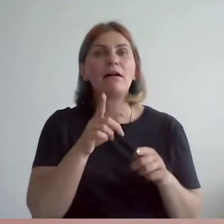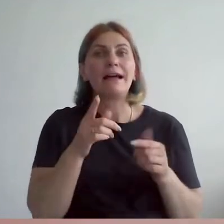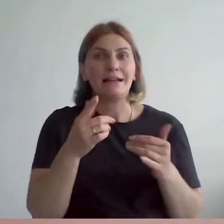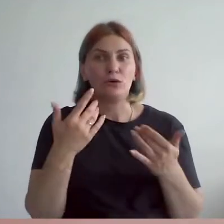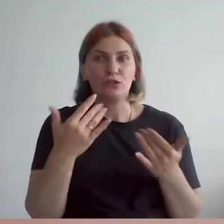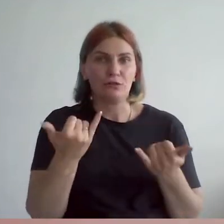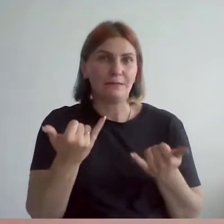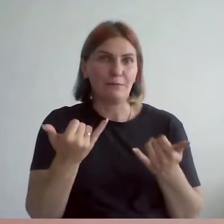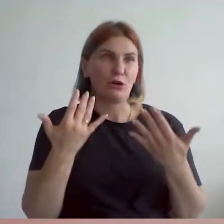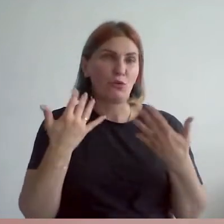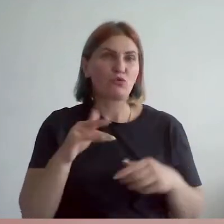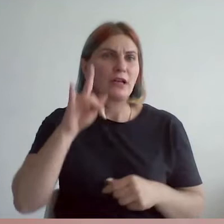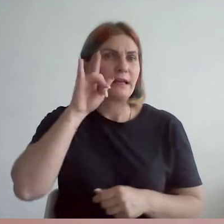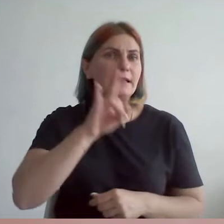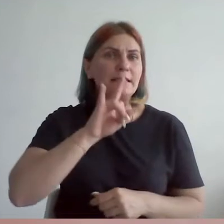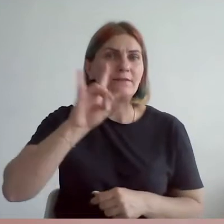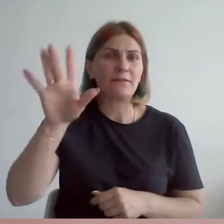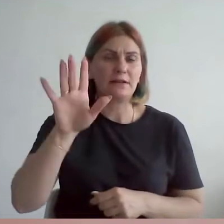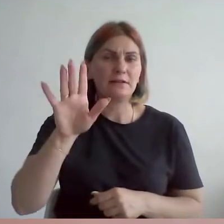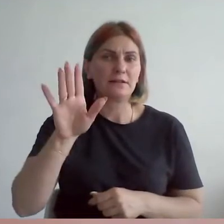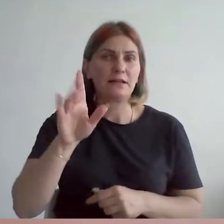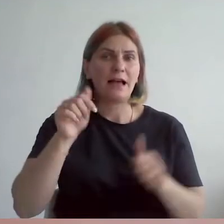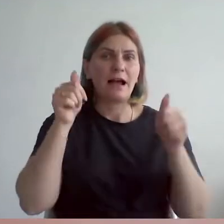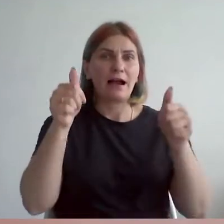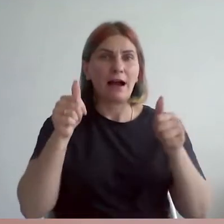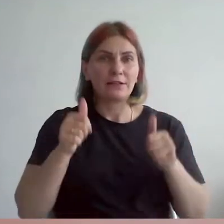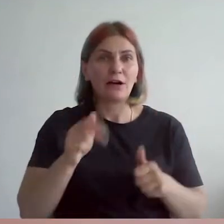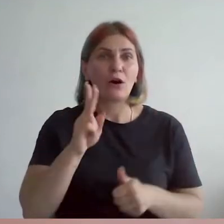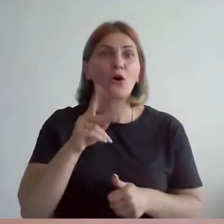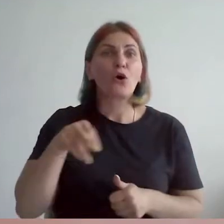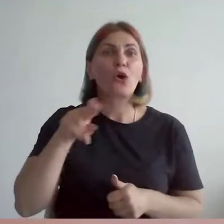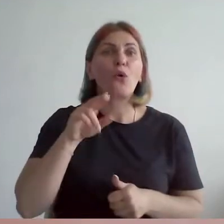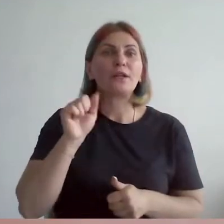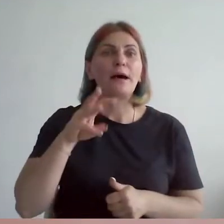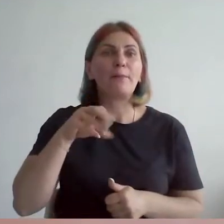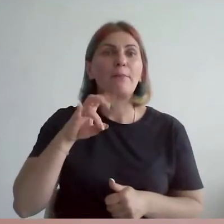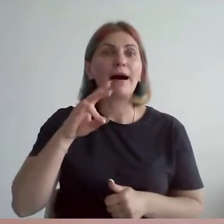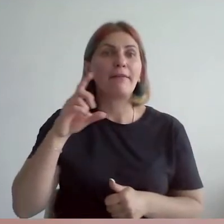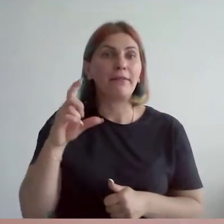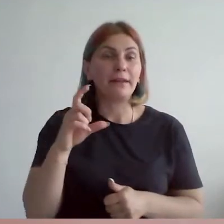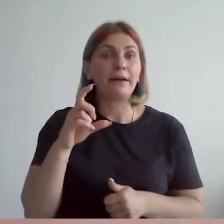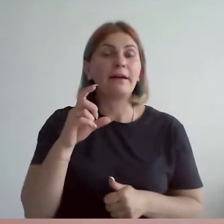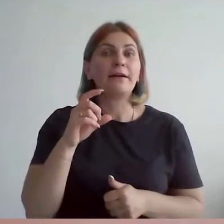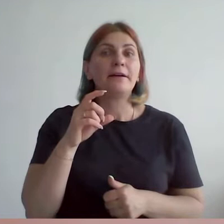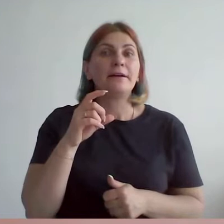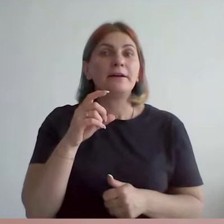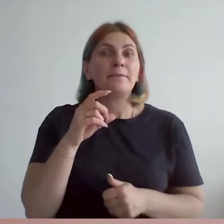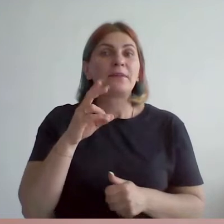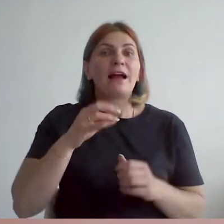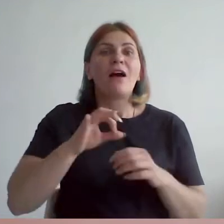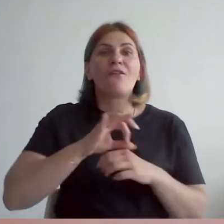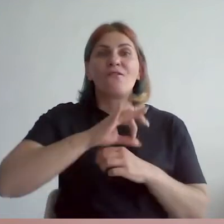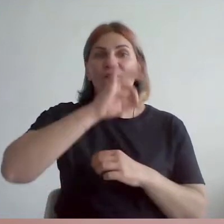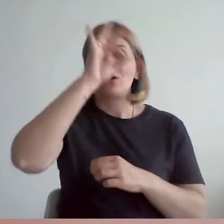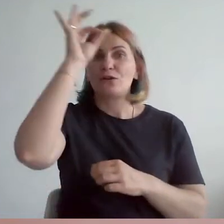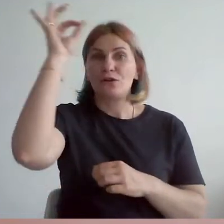знаменитая картина Клода Мане «Восход солнца»,